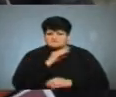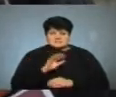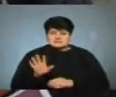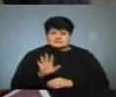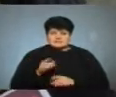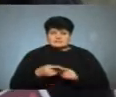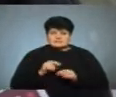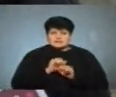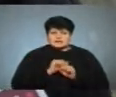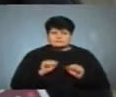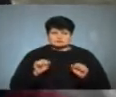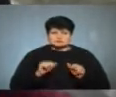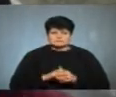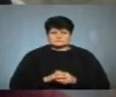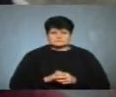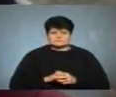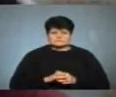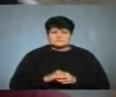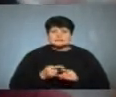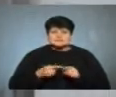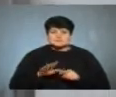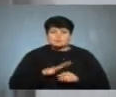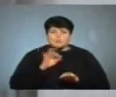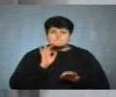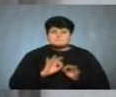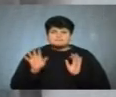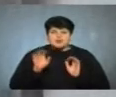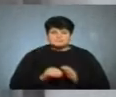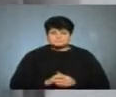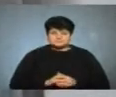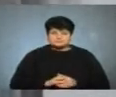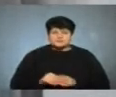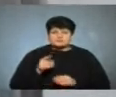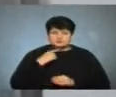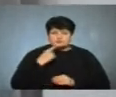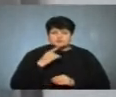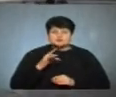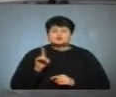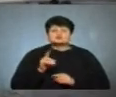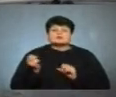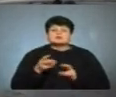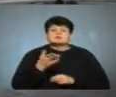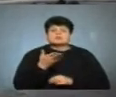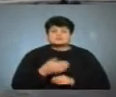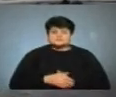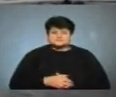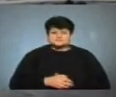Це неможливо, щоб був недопало. Входу підпав. Богдан Мартинів розповів, що, за речі, викидають пожежники.